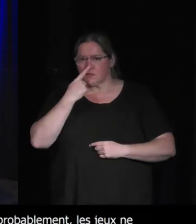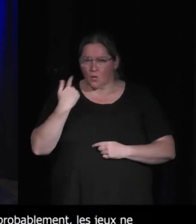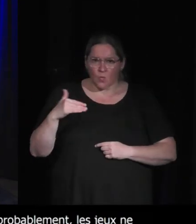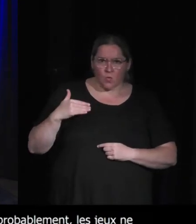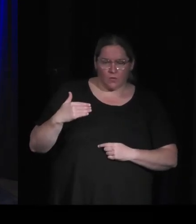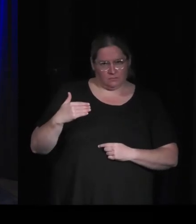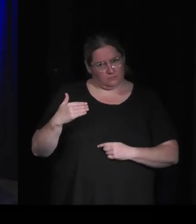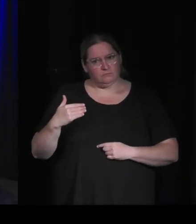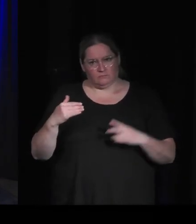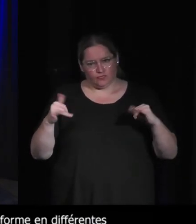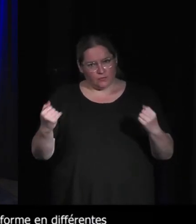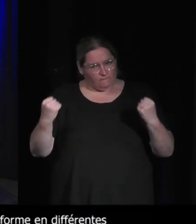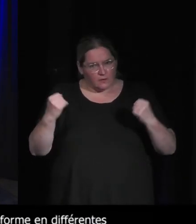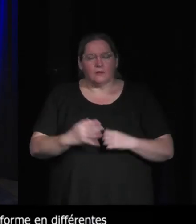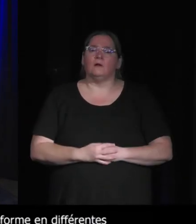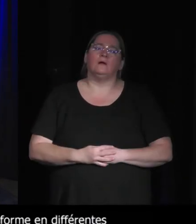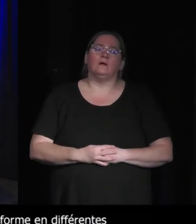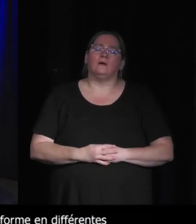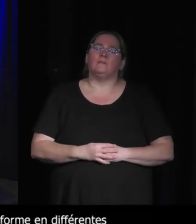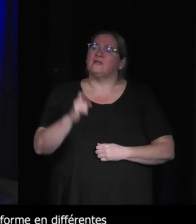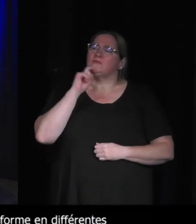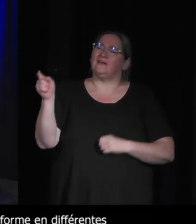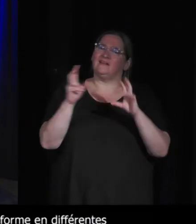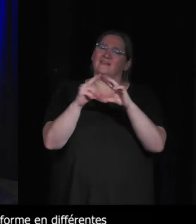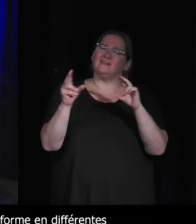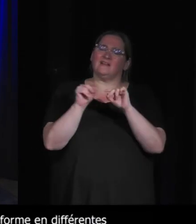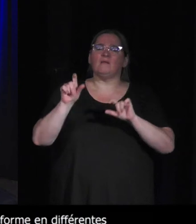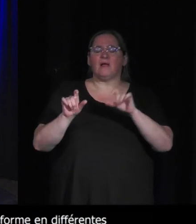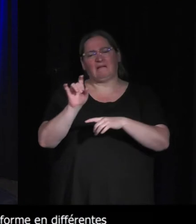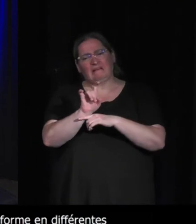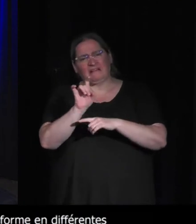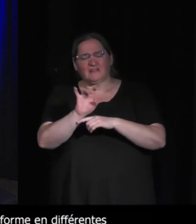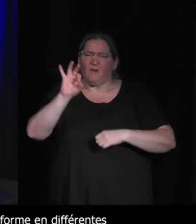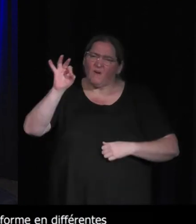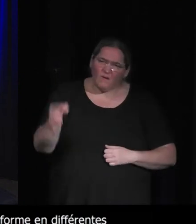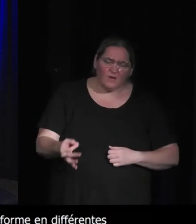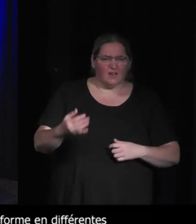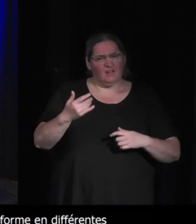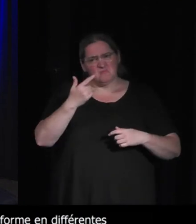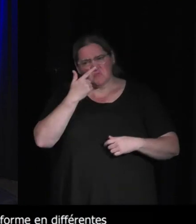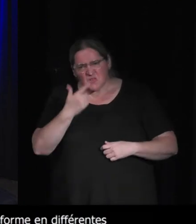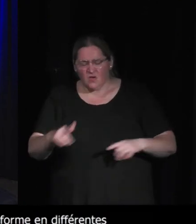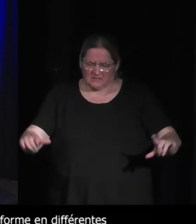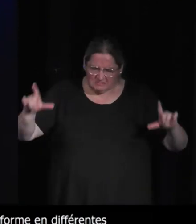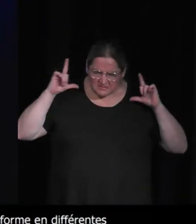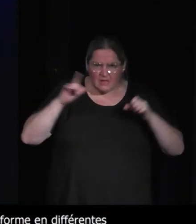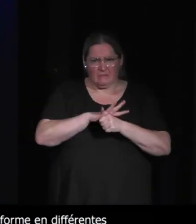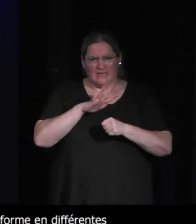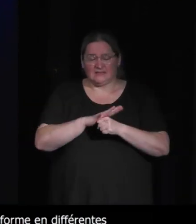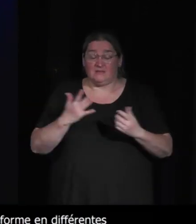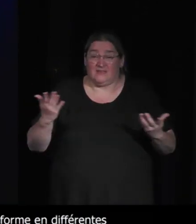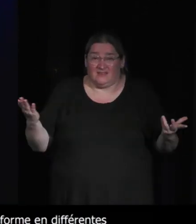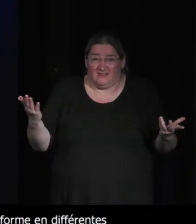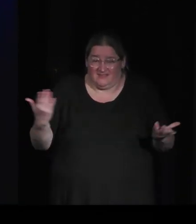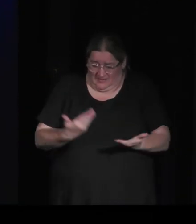fort dans ce registre mais précisément tu disais la critique selon laquelle on ne s'incarnerait pas correctement c'est toujours l'ambiguïté